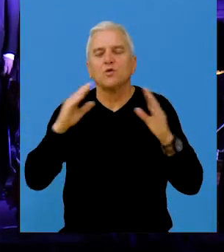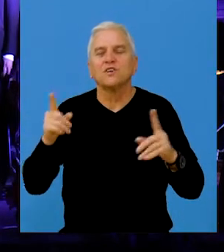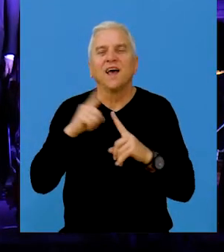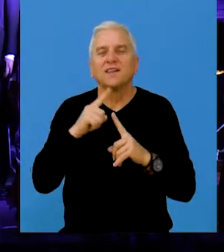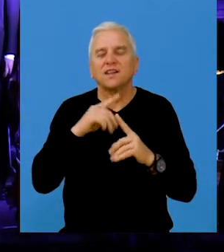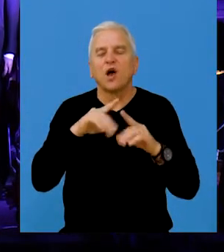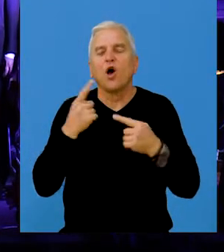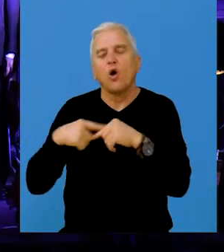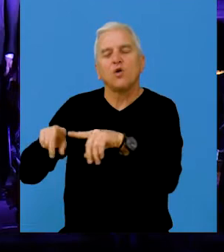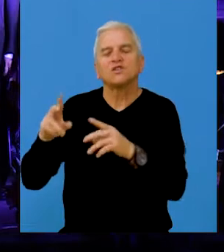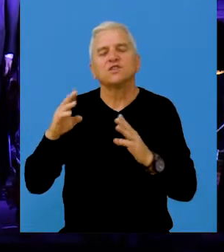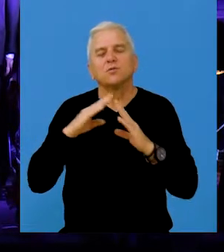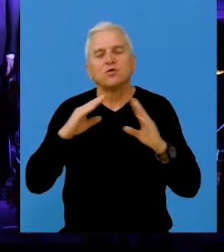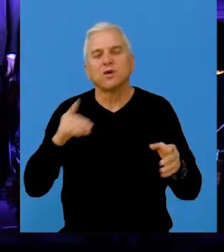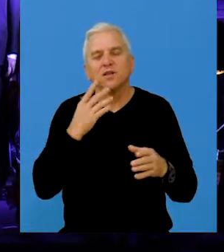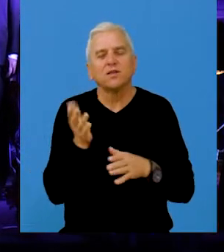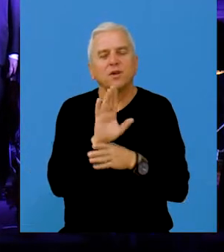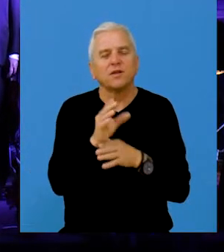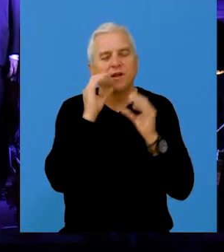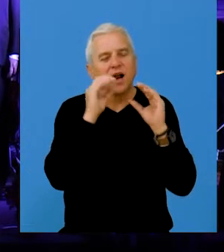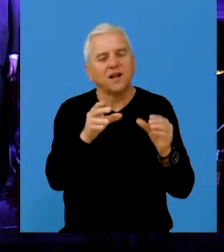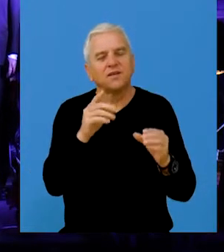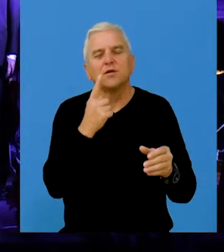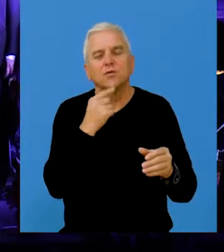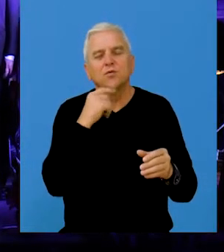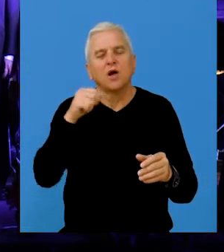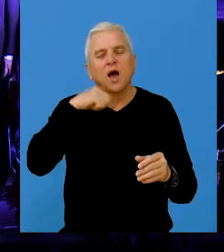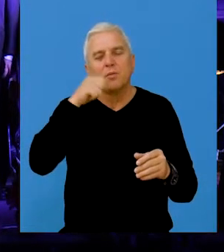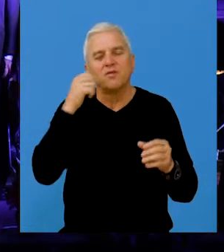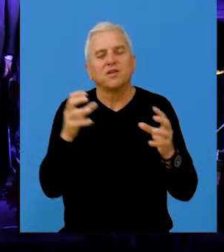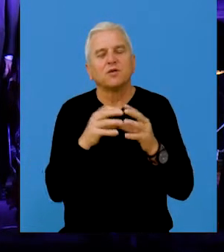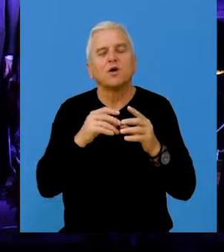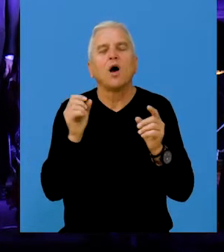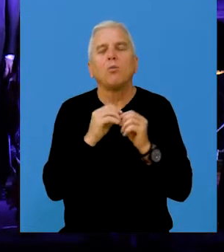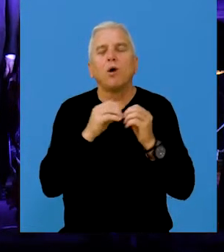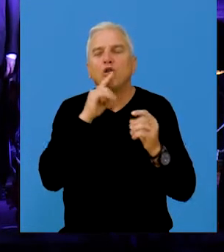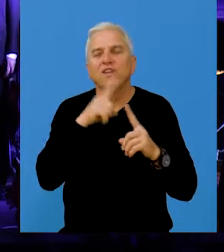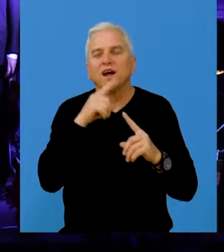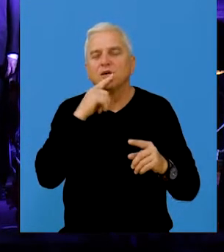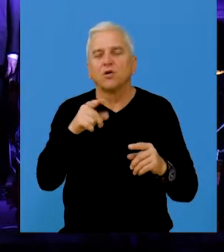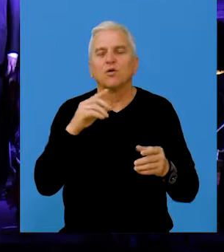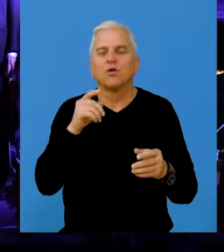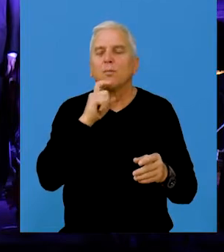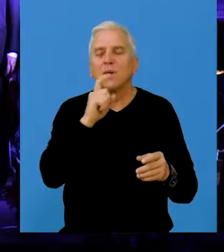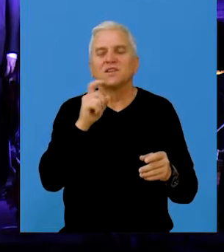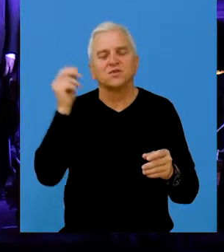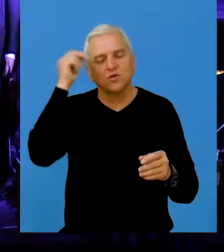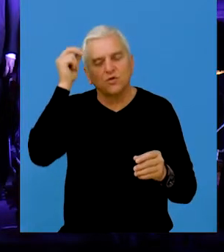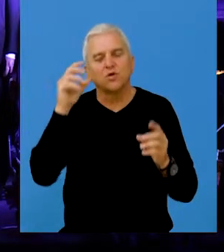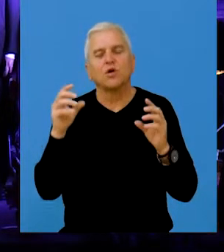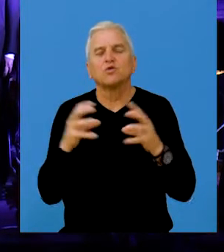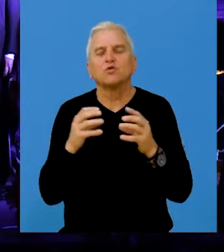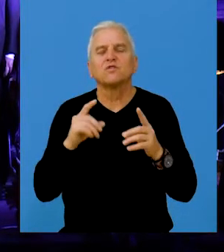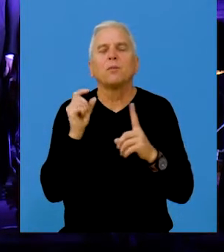Bečeju. Osim domaćina, publici su se predstavili i članovi muške pevačke grupe Botra, koja funkcioniše pri mađarskom